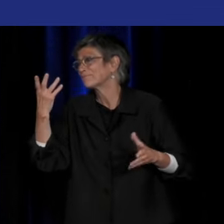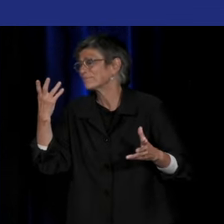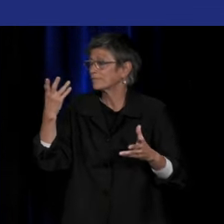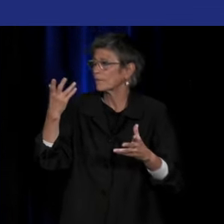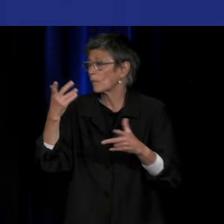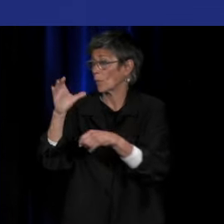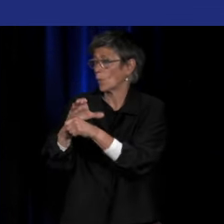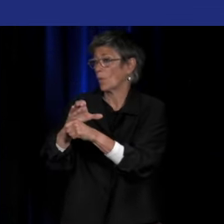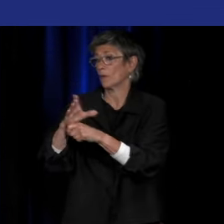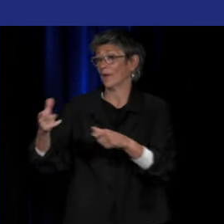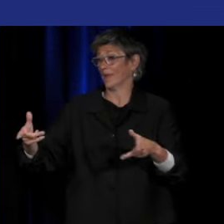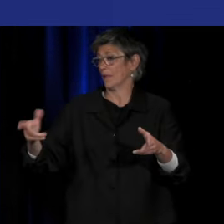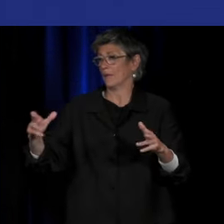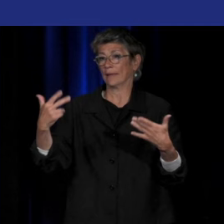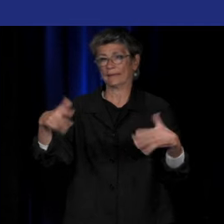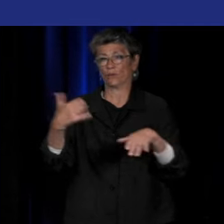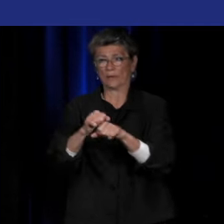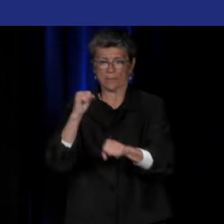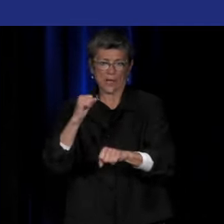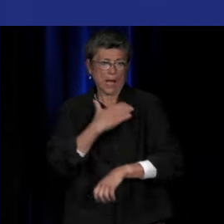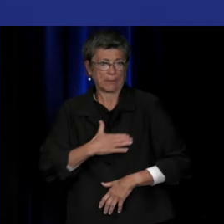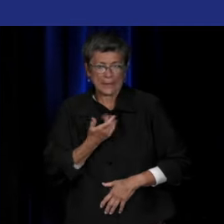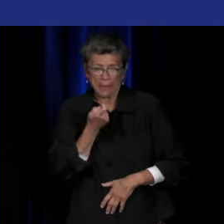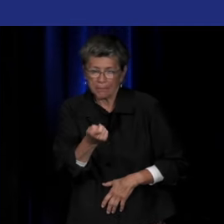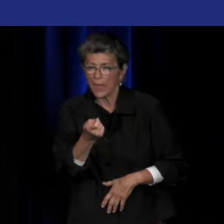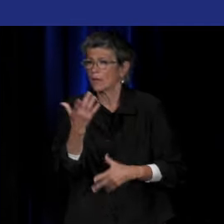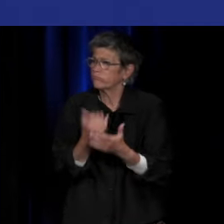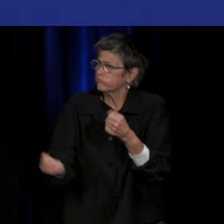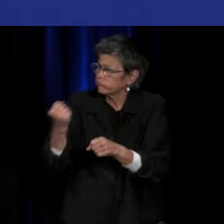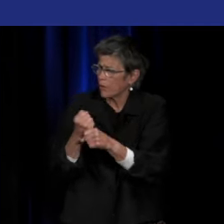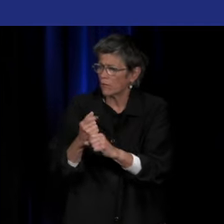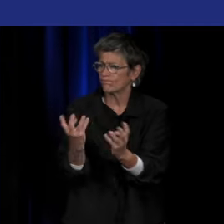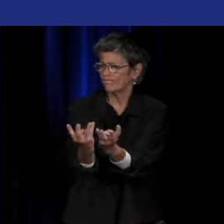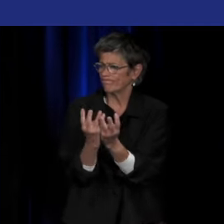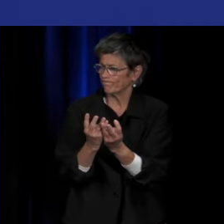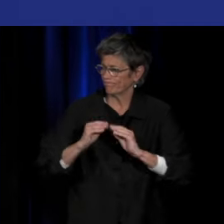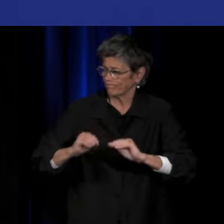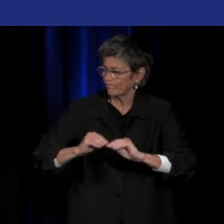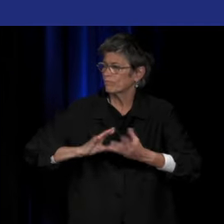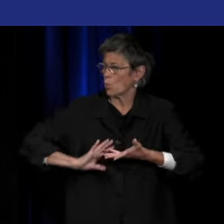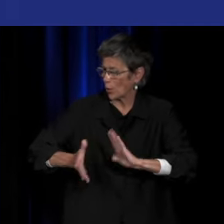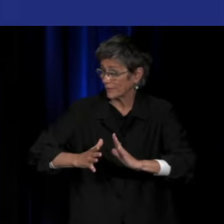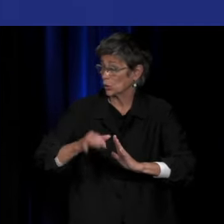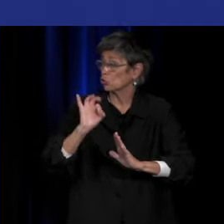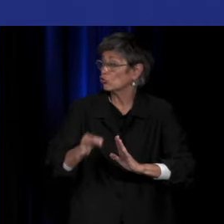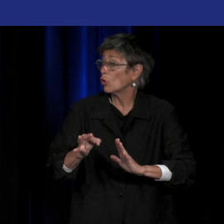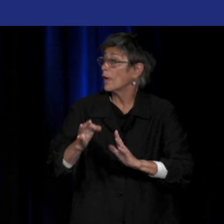c'est le 18e siècle avec l'abbé de l'épée, donc, qui instaure l'éducation en langue des signes. Et qu'à la mort de l'abbé de l'épée, c